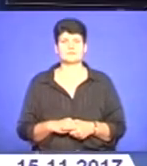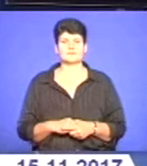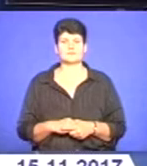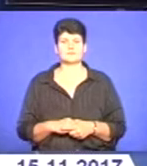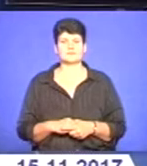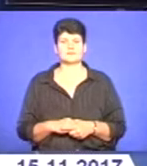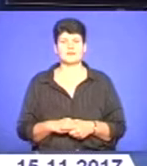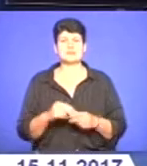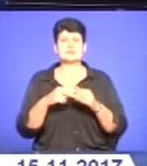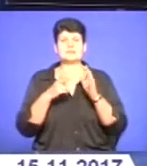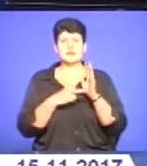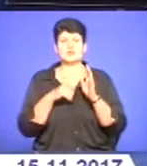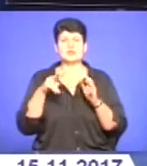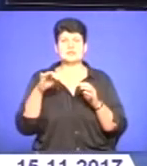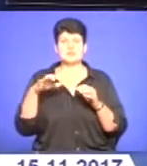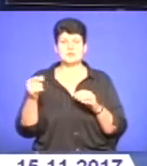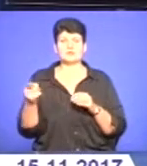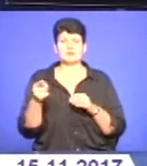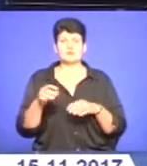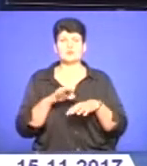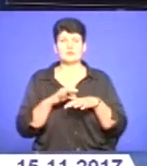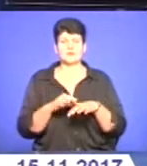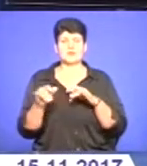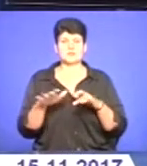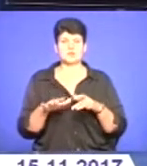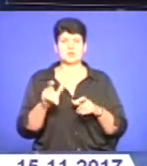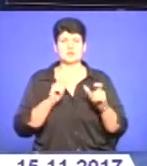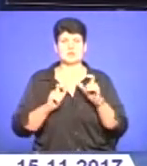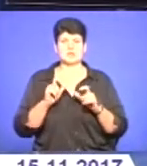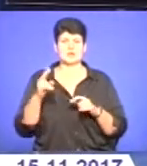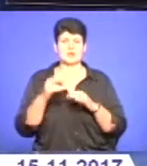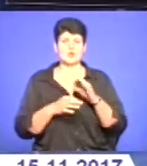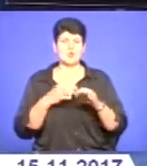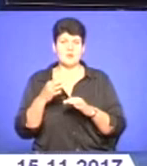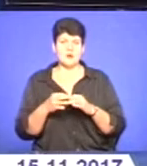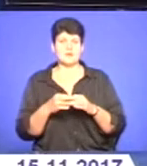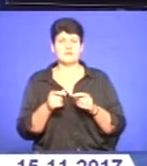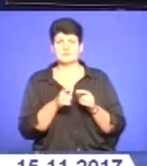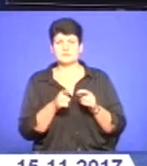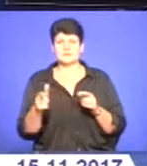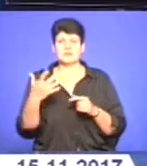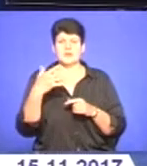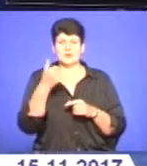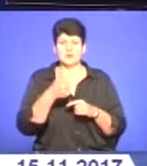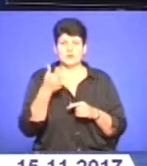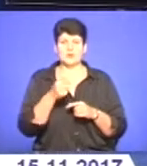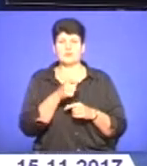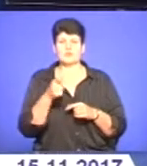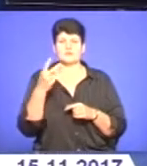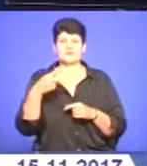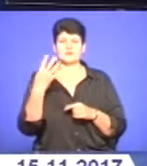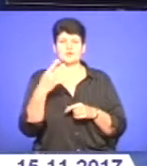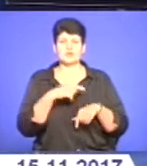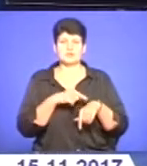17 листопада у Тернополі проведуть акцію «Студентська доба». Проєкт у місті триває уже п'ятий рік поспіль. Протягом 24 годин